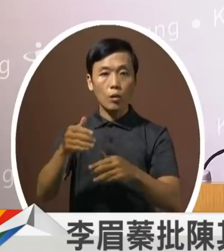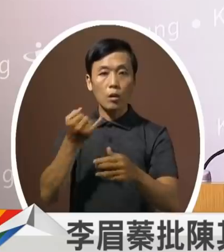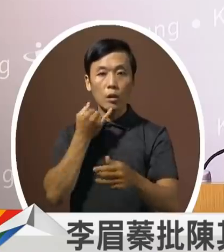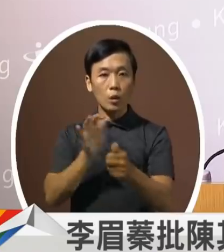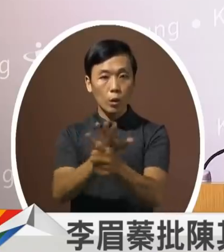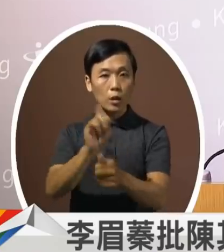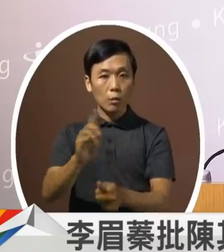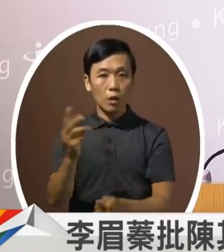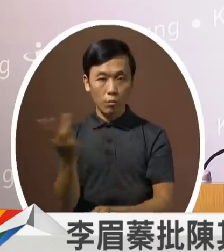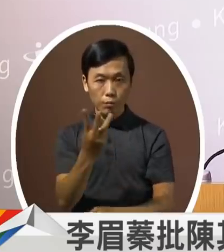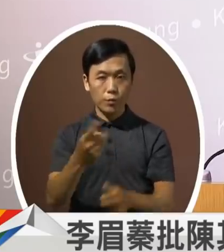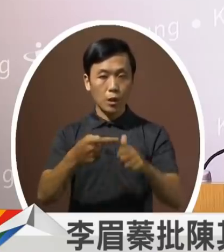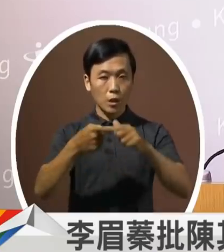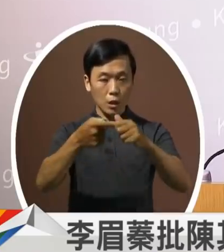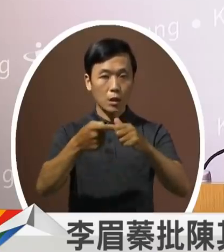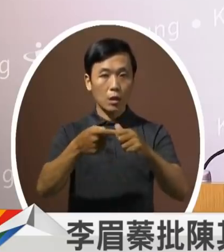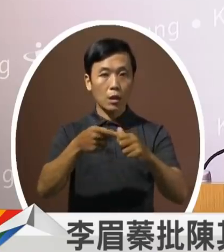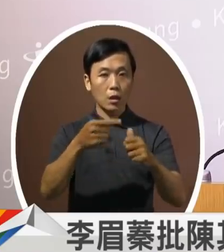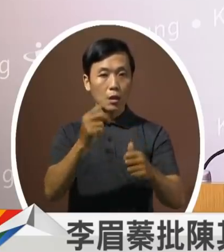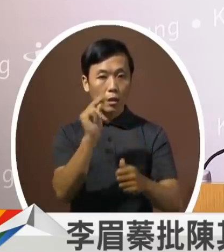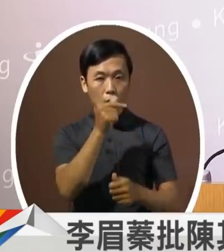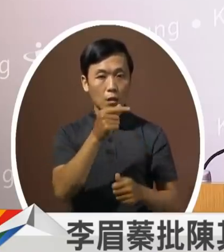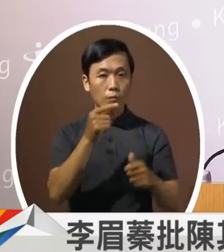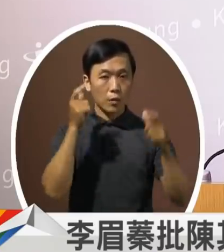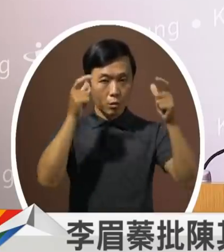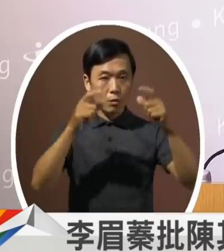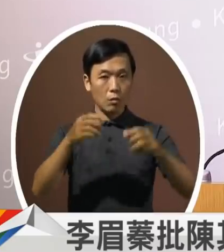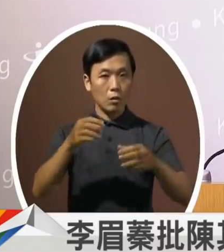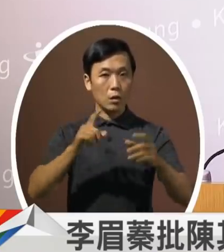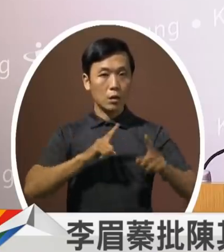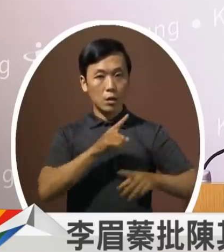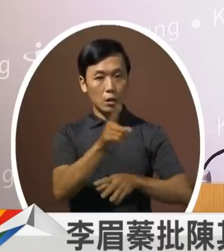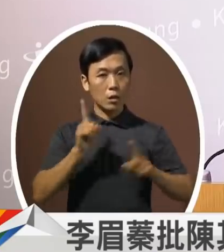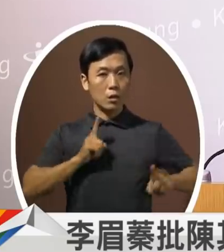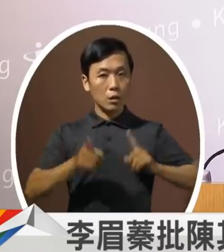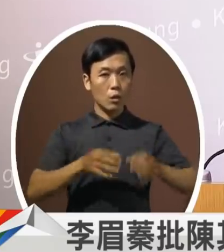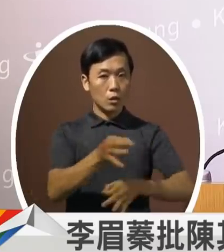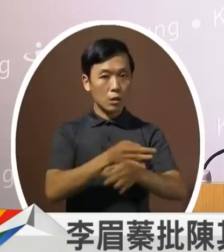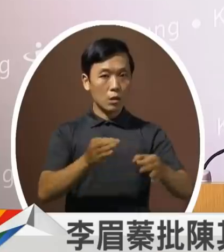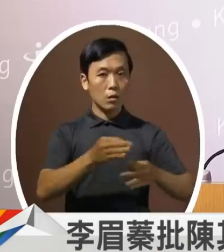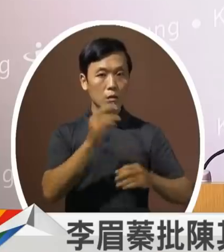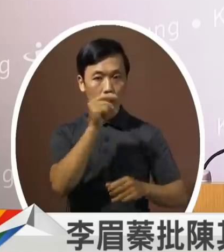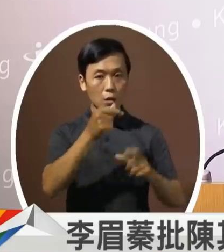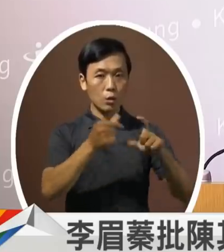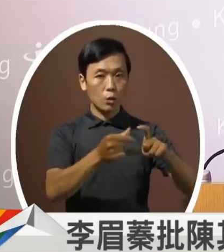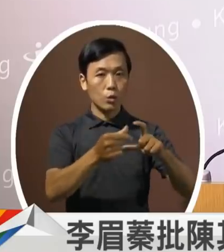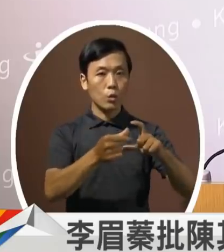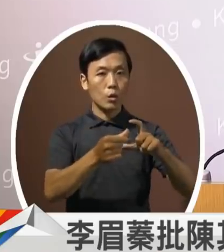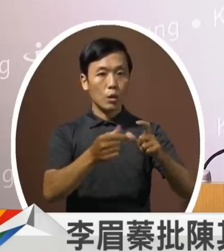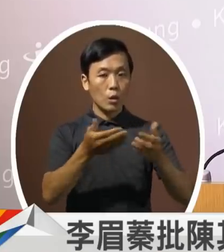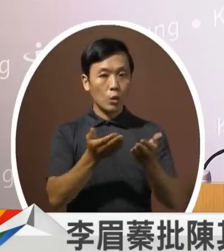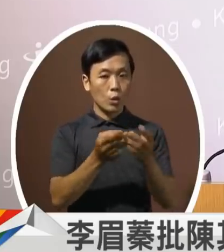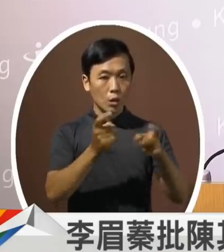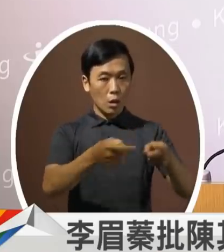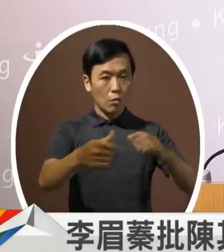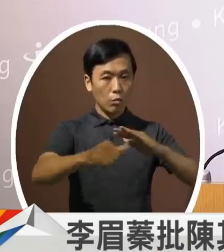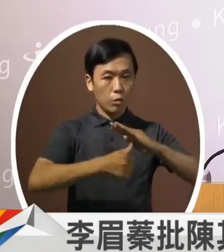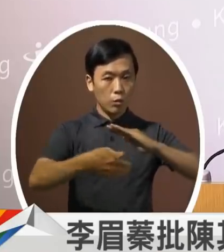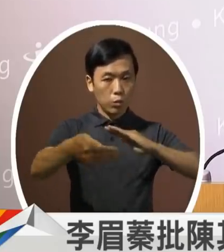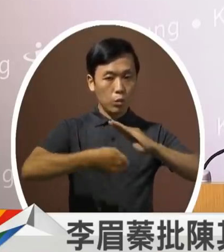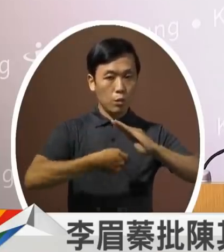第一一特高雄自由经济贸易特区松绑开放好进好住跨国公司